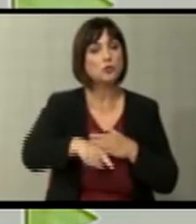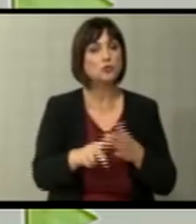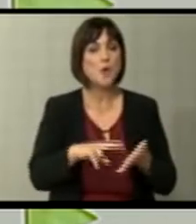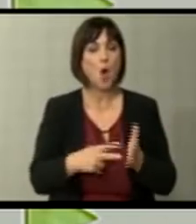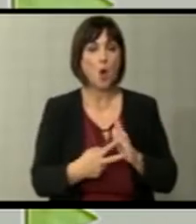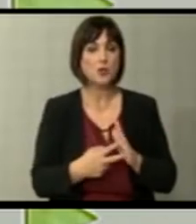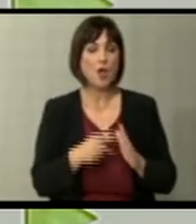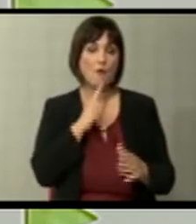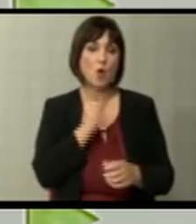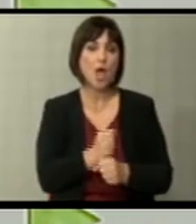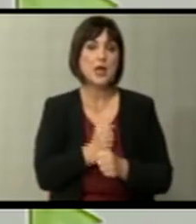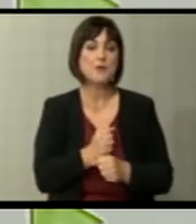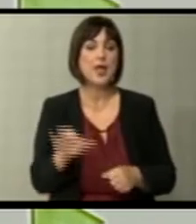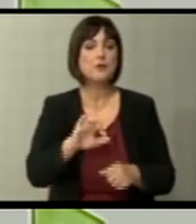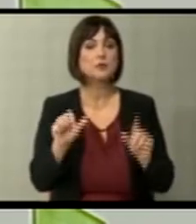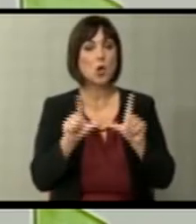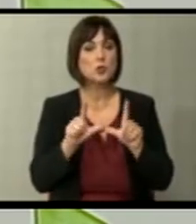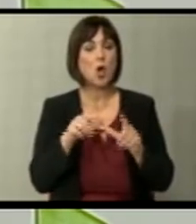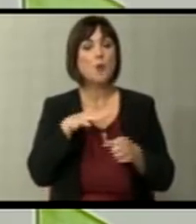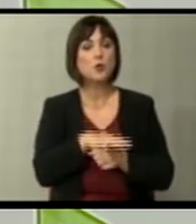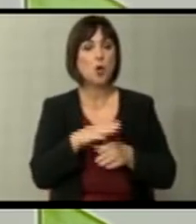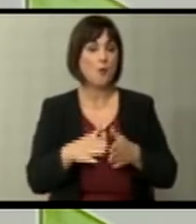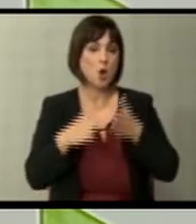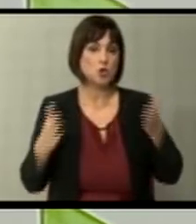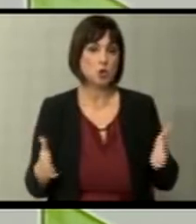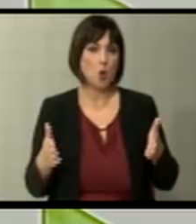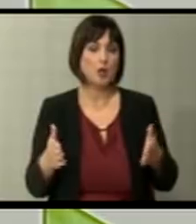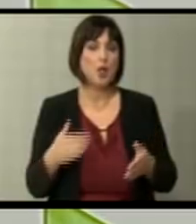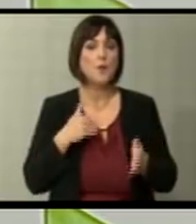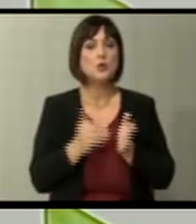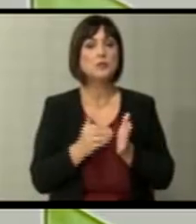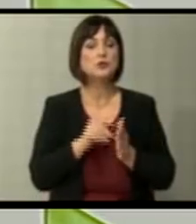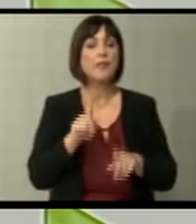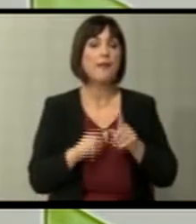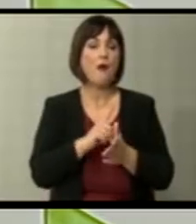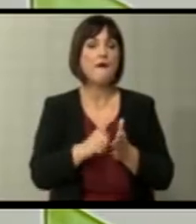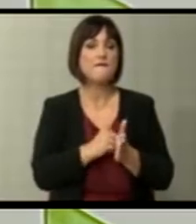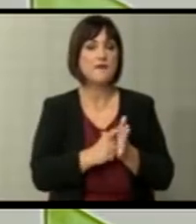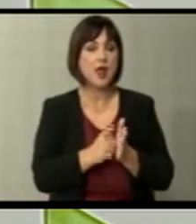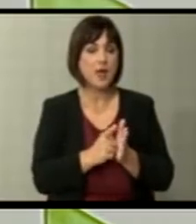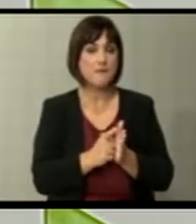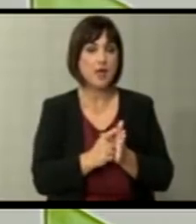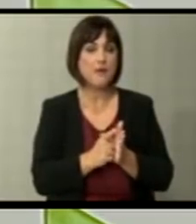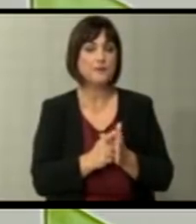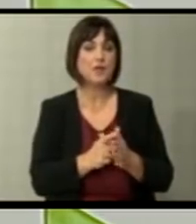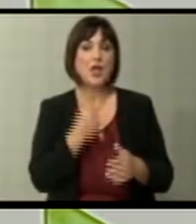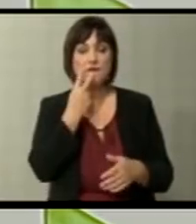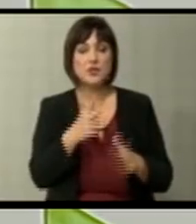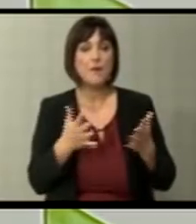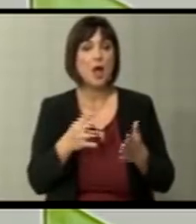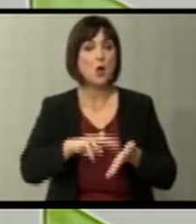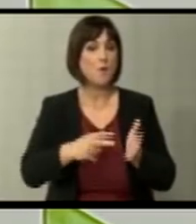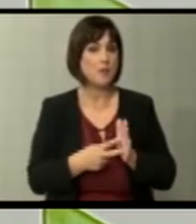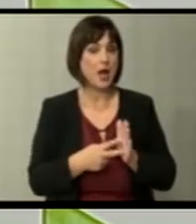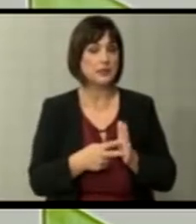на политиките во кој што работи ЕУ, нас против проширувањето. Му требаше некој време да видиме како